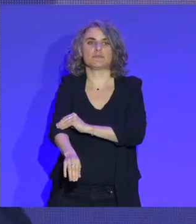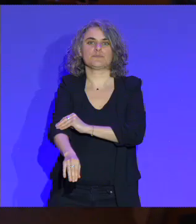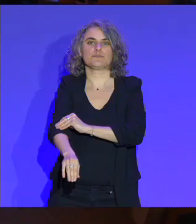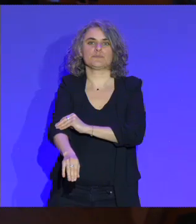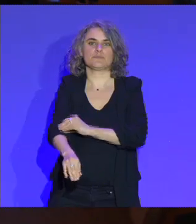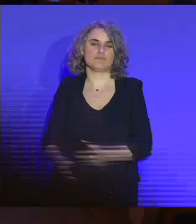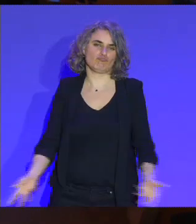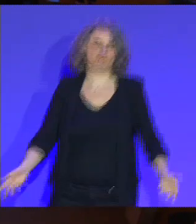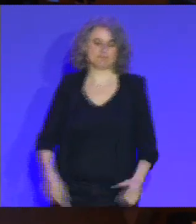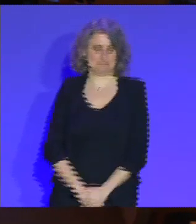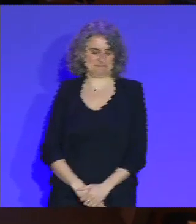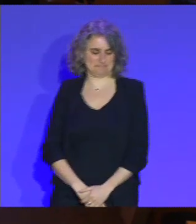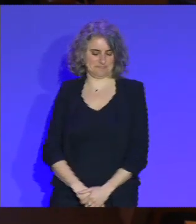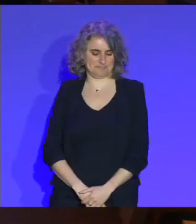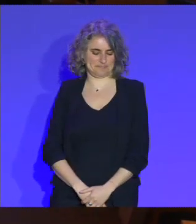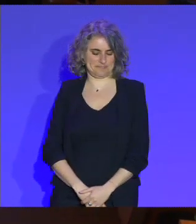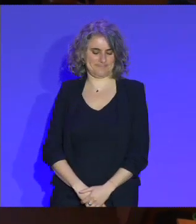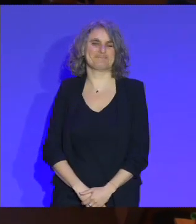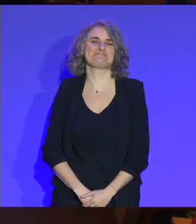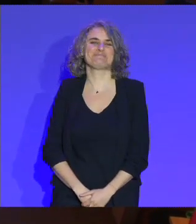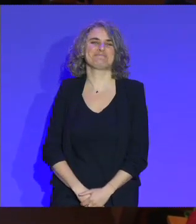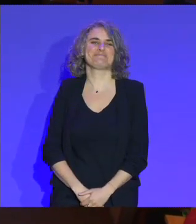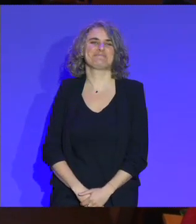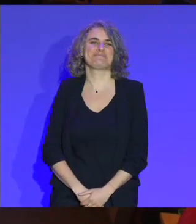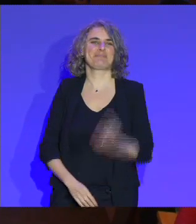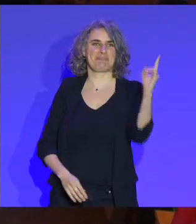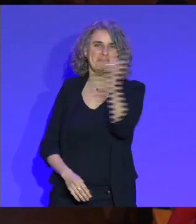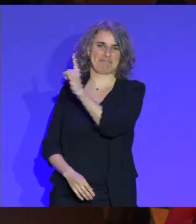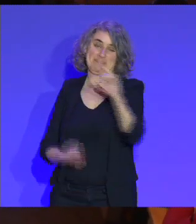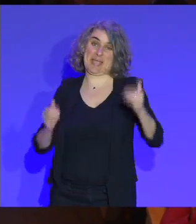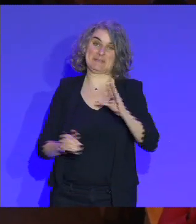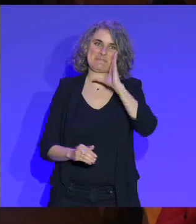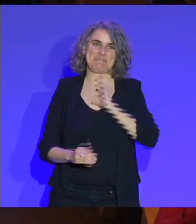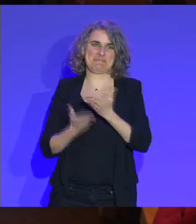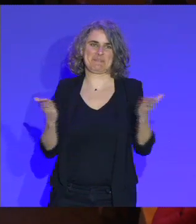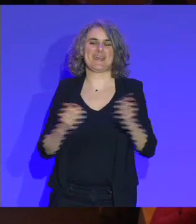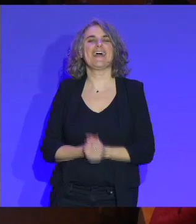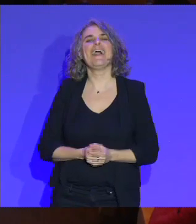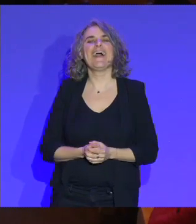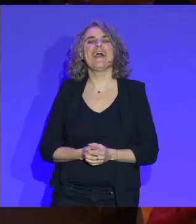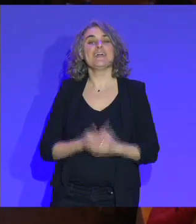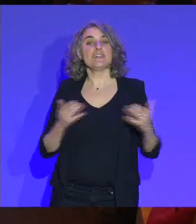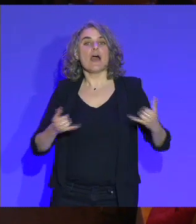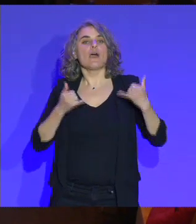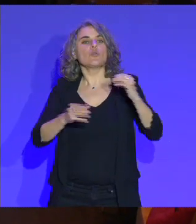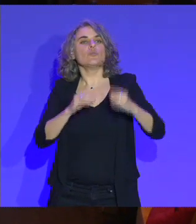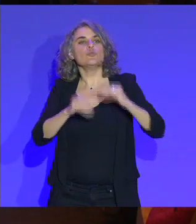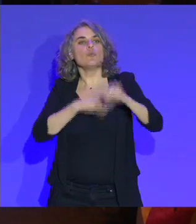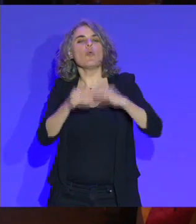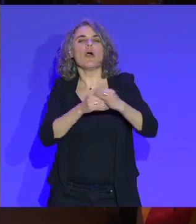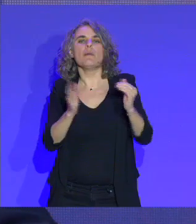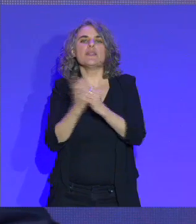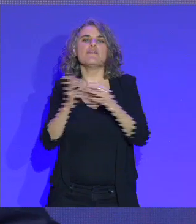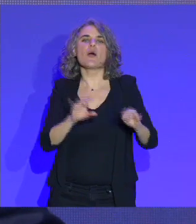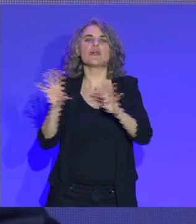ça participera de l'enthousiasme. Vous avez vécu, comme moi, la Coupe du Monde en 1998. C'était mieux qu